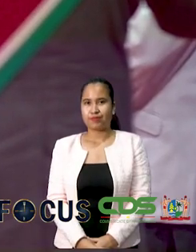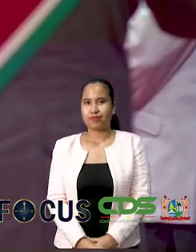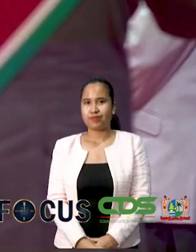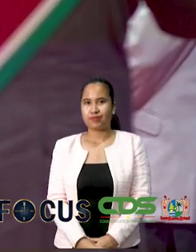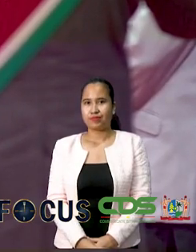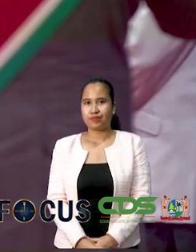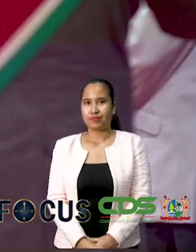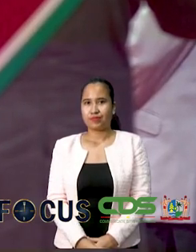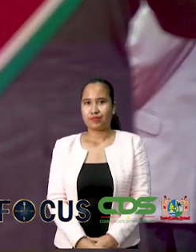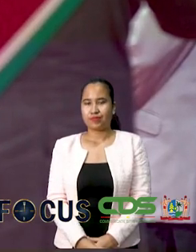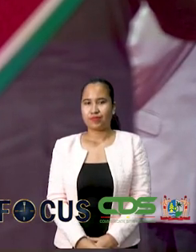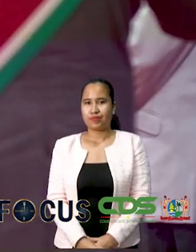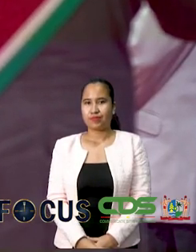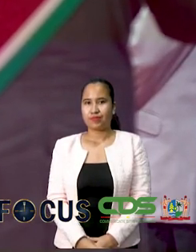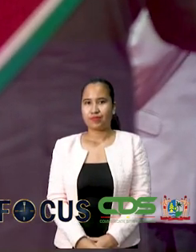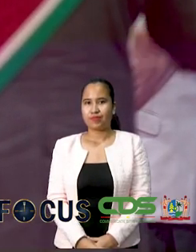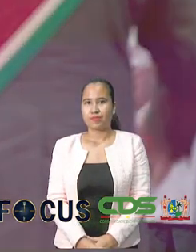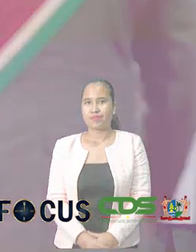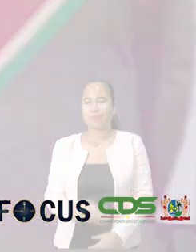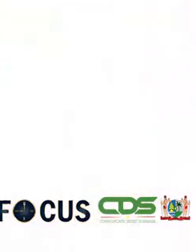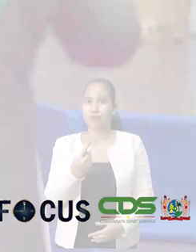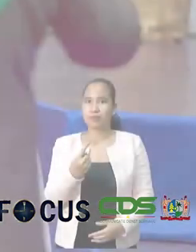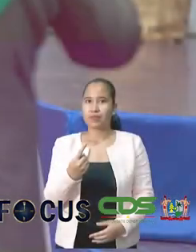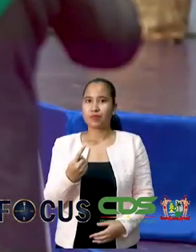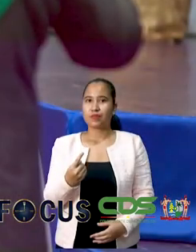helpen mij God Allemachtig. Dank u wel.